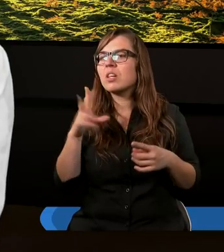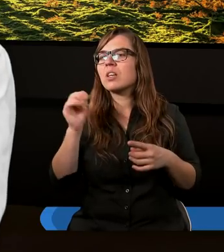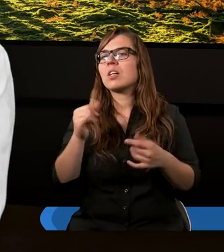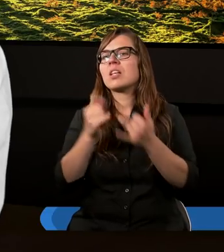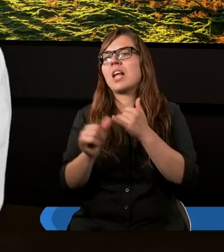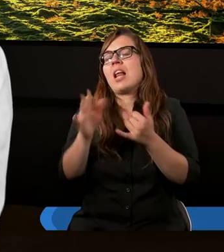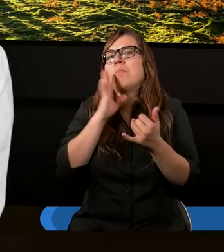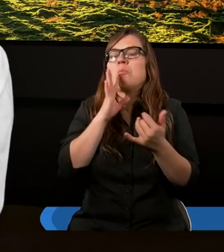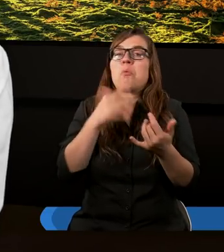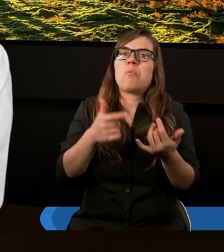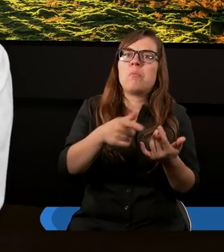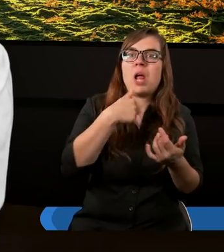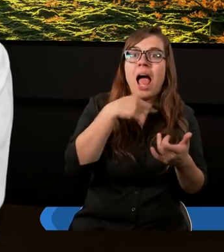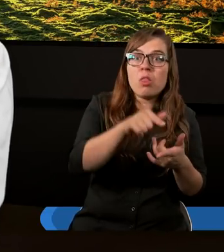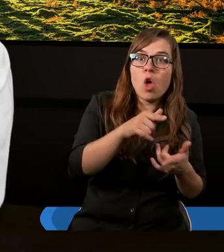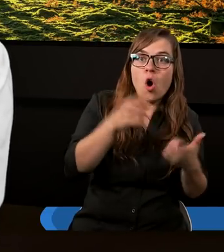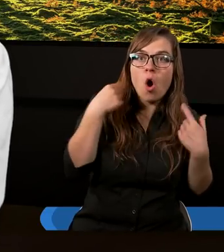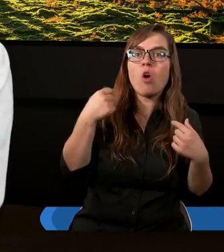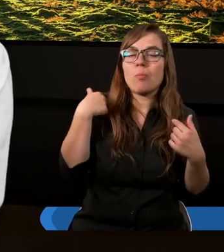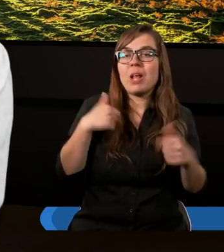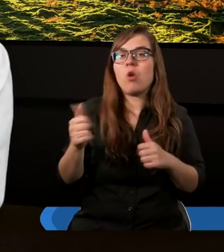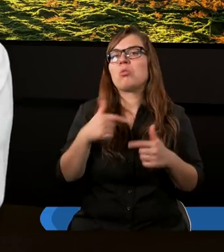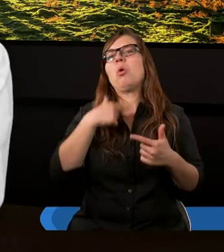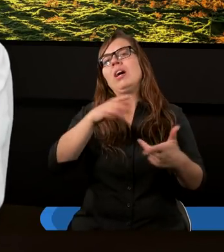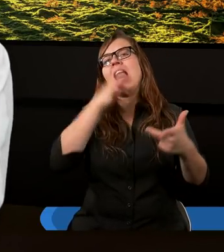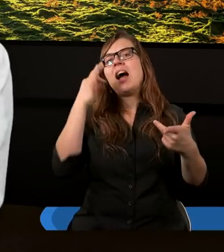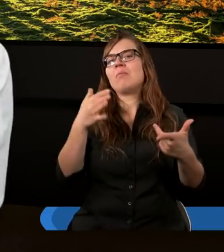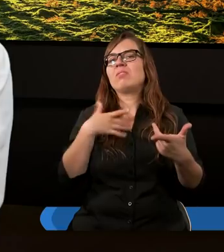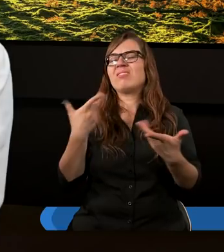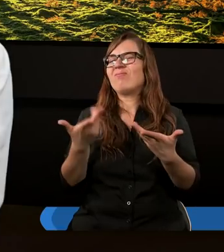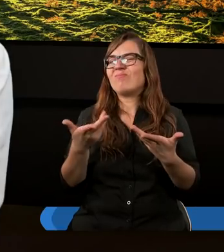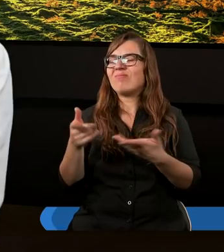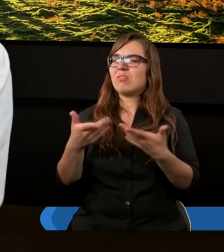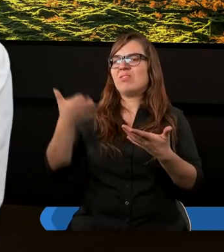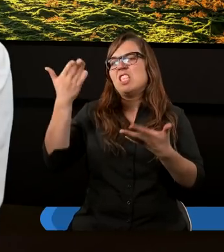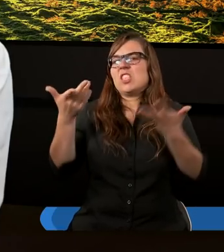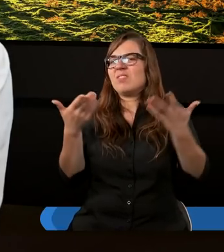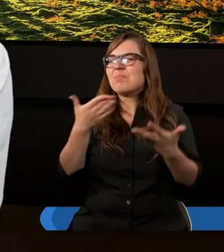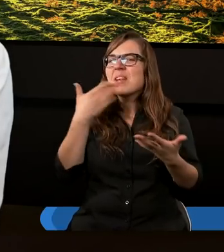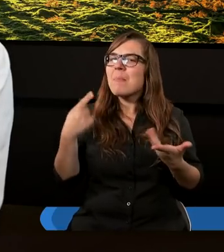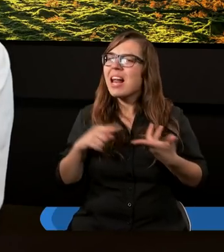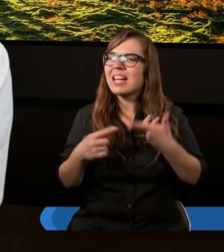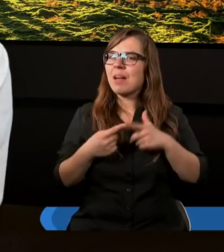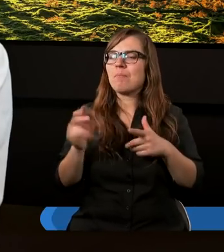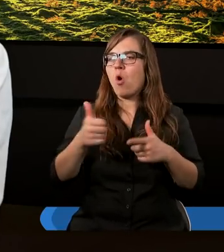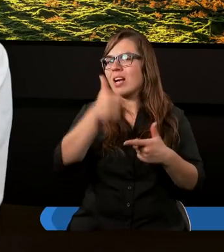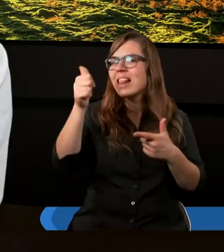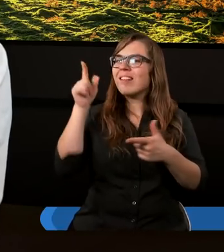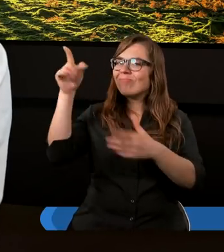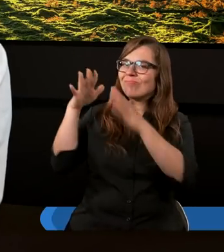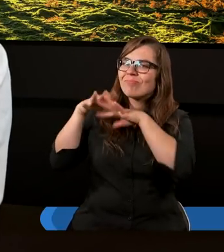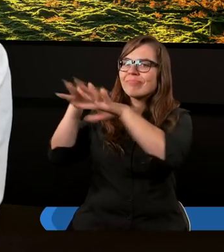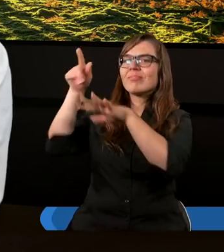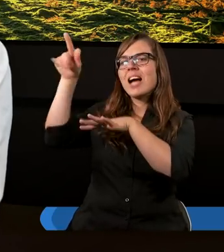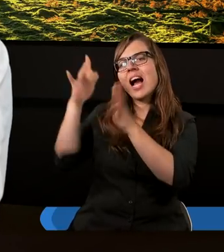że jest lepszy, czy też gorszy, to nie miało najmniejszego sensu, bo jedynie Chrystus jest tym,